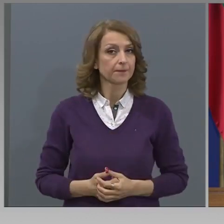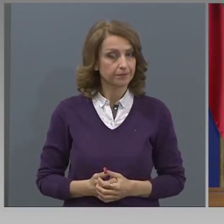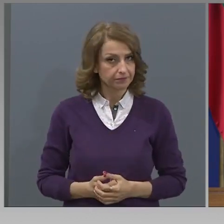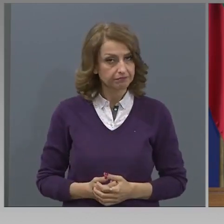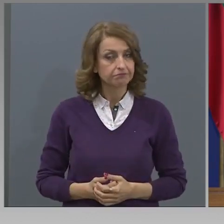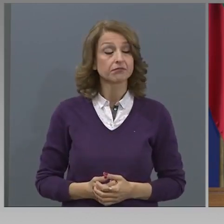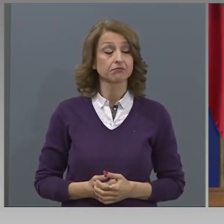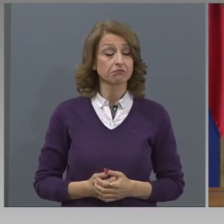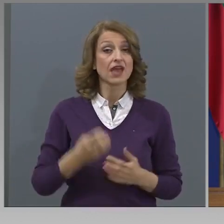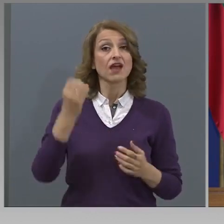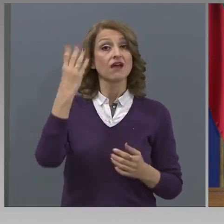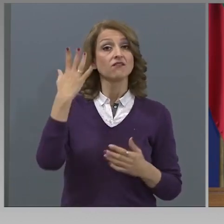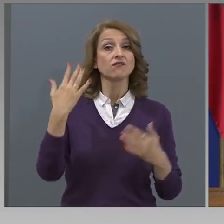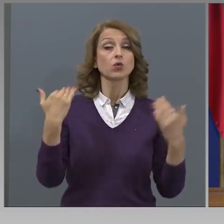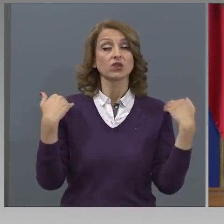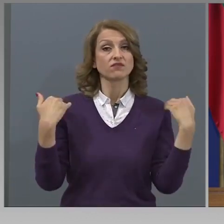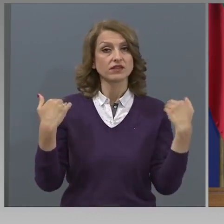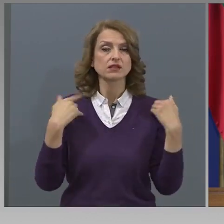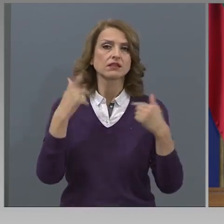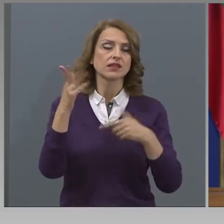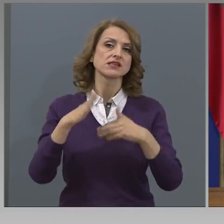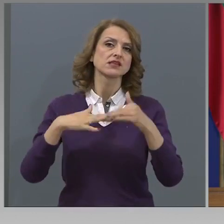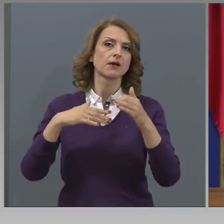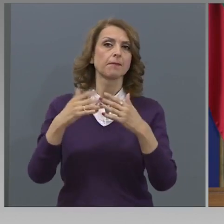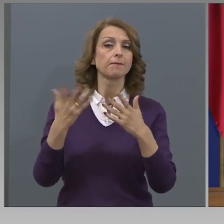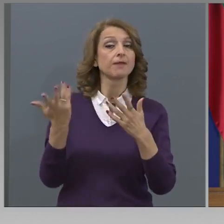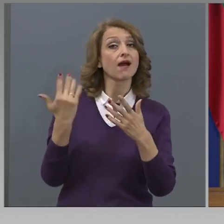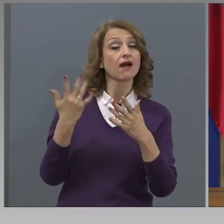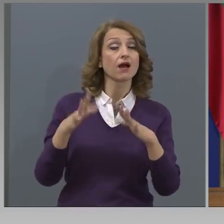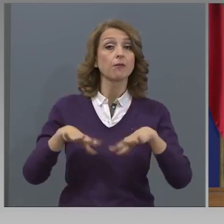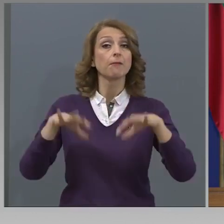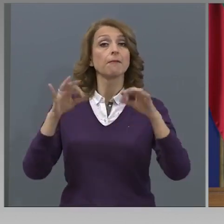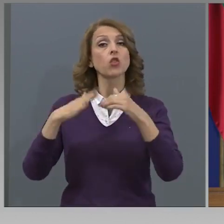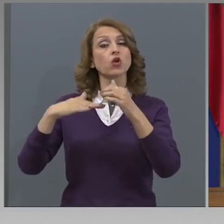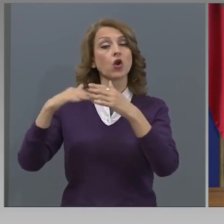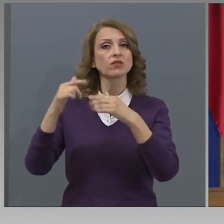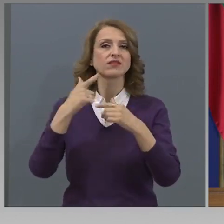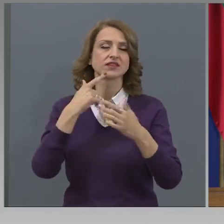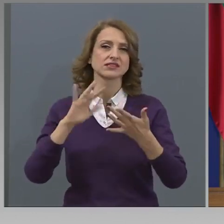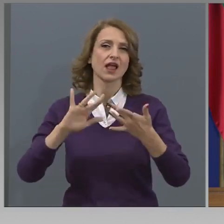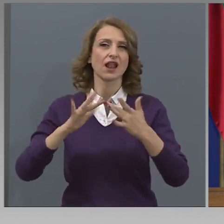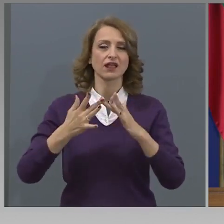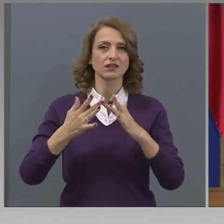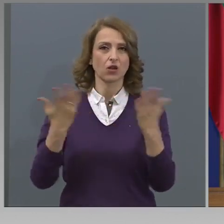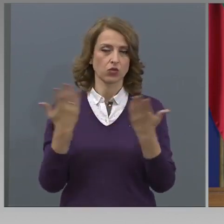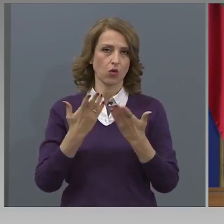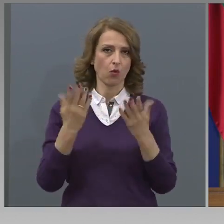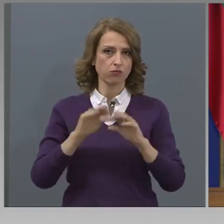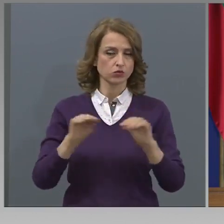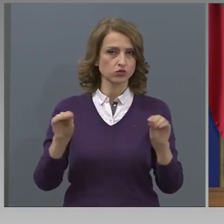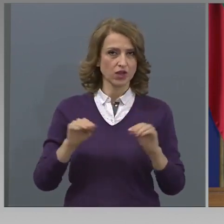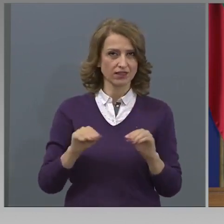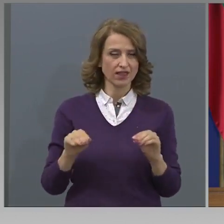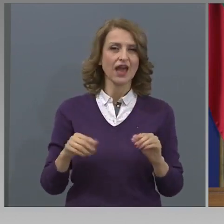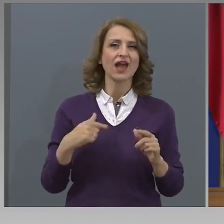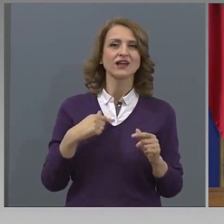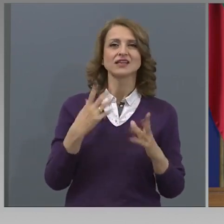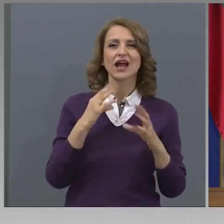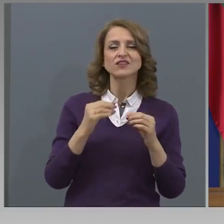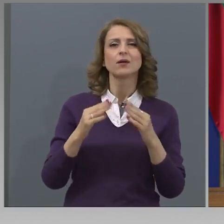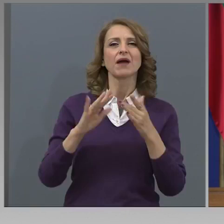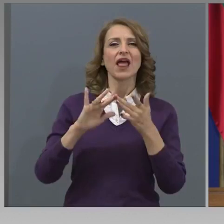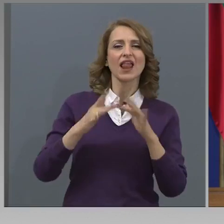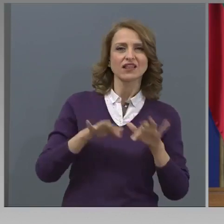Вижти училища бяха подготвени за стартирането на електронно обучение. Аз понякога кавам електронно, друг път